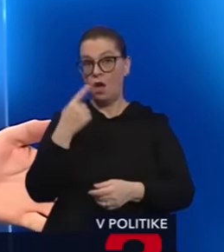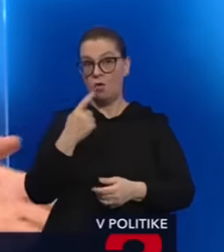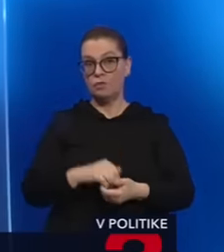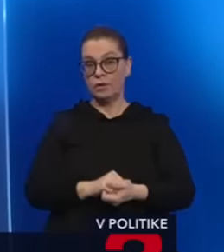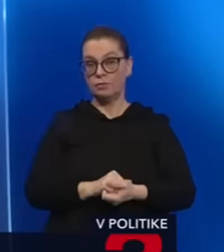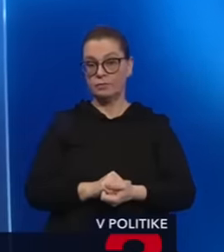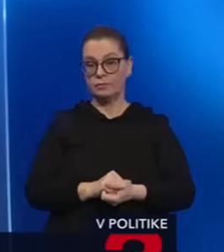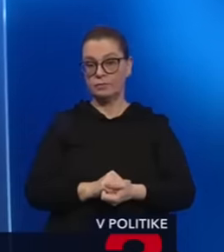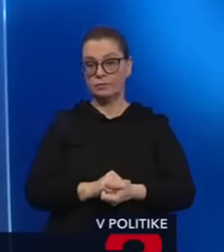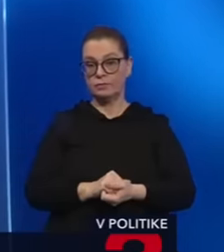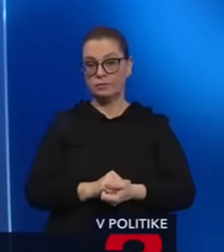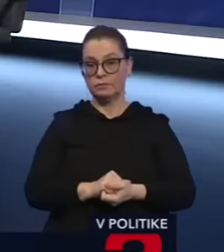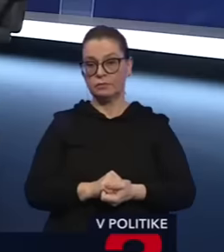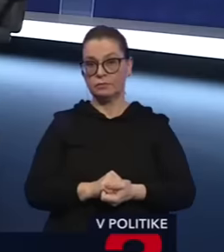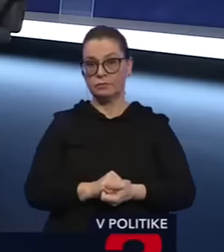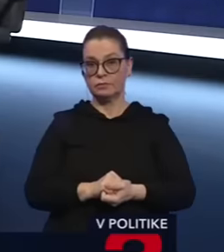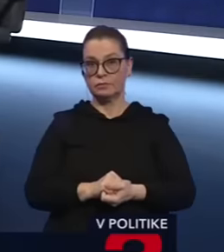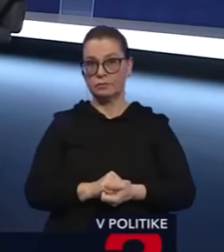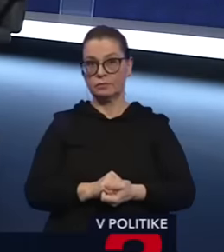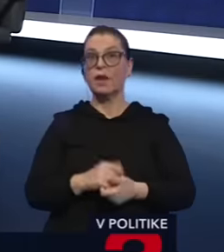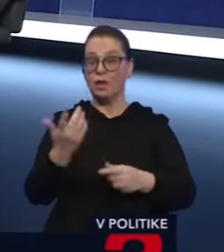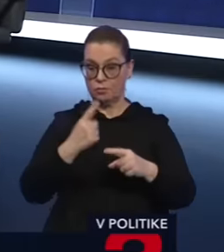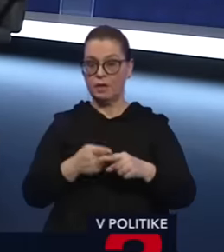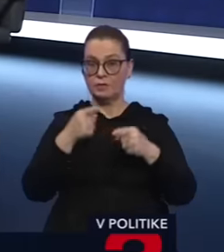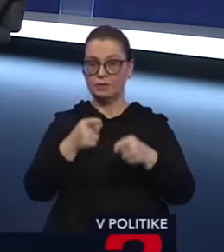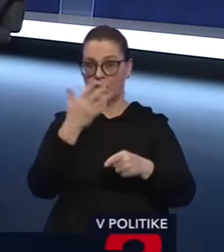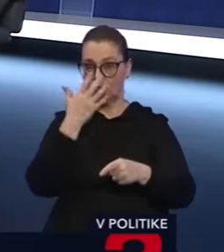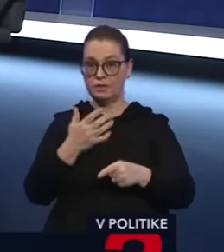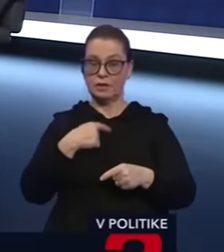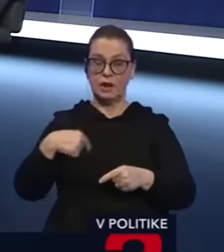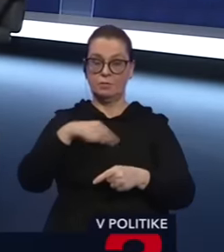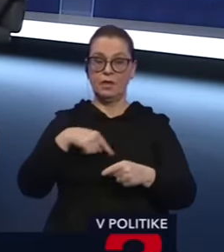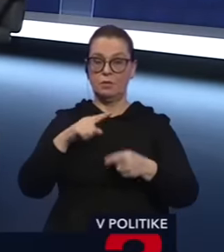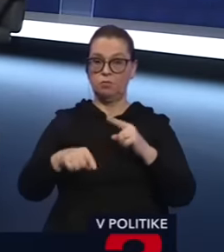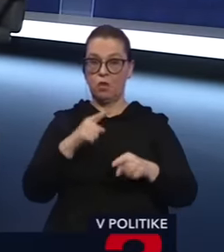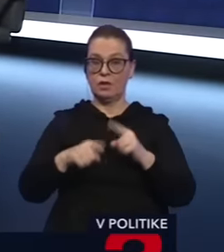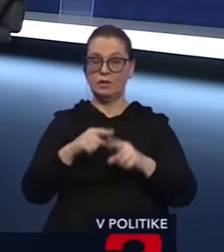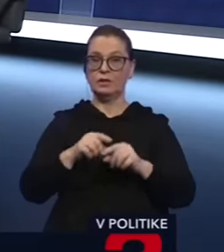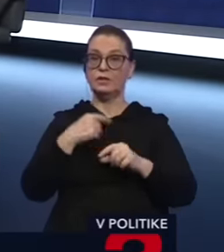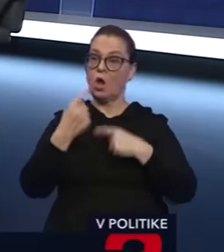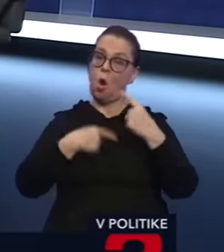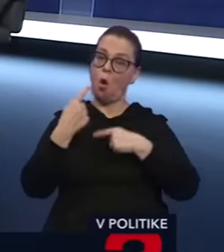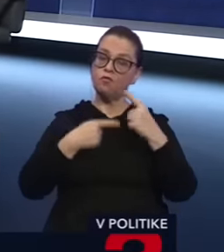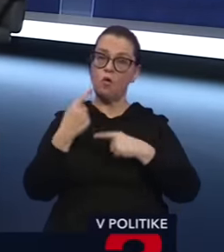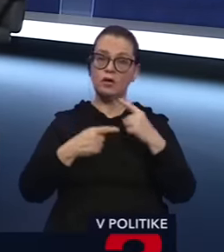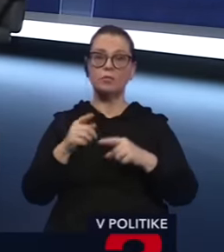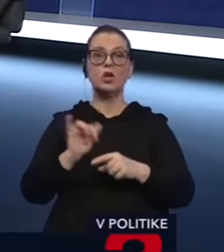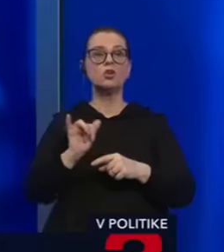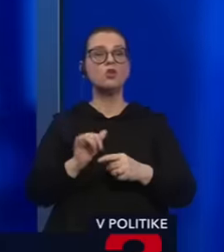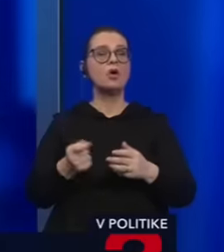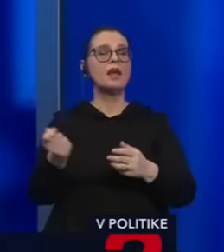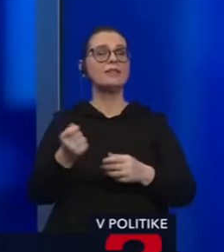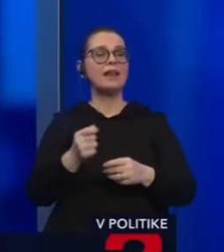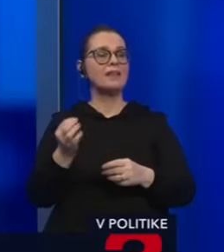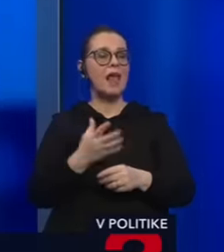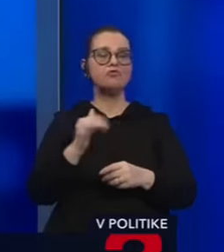vyhodnali teda z Európy. Pán predsad, samozrejme, máte priestor. presne takto vyzerá, že my politici v reláciách rozprávame, že ktorá sadzba by mala byť lepšia,